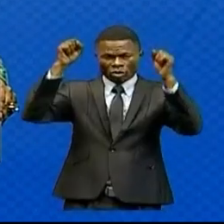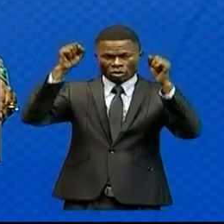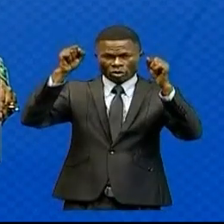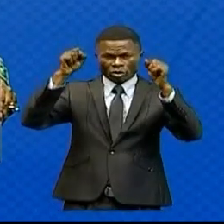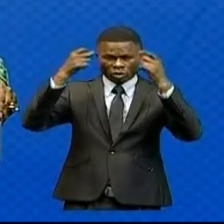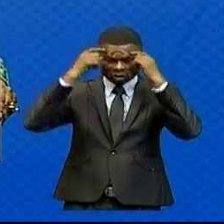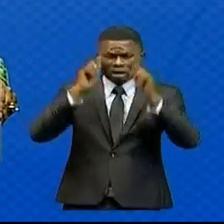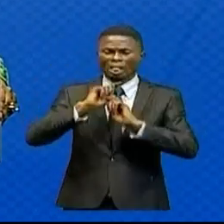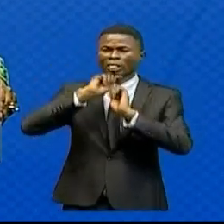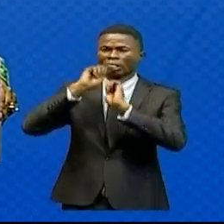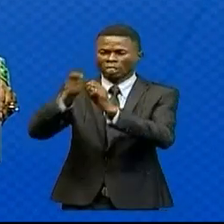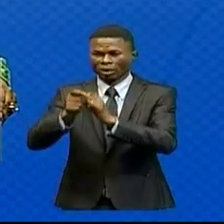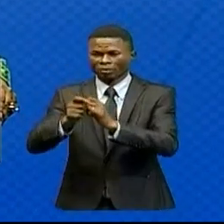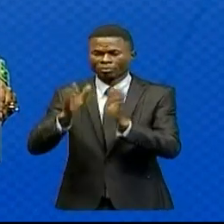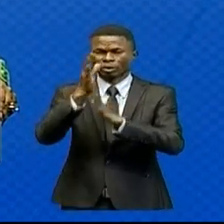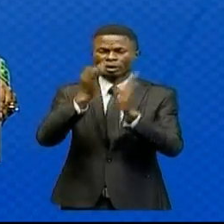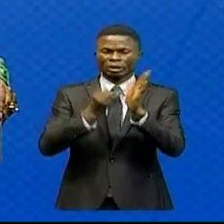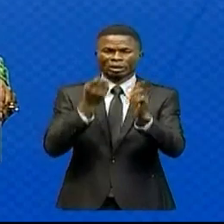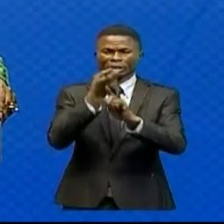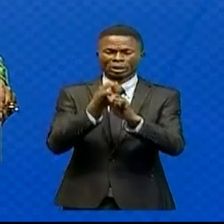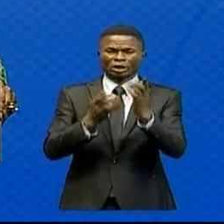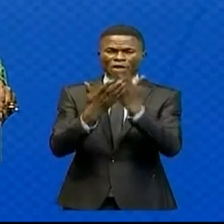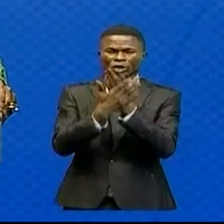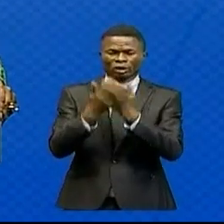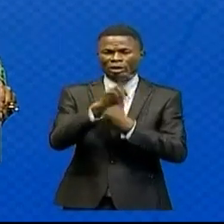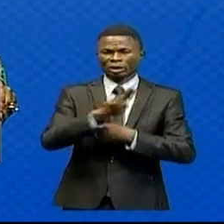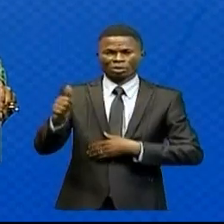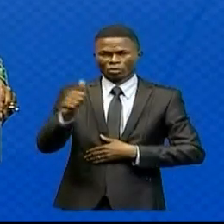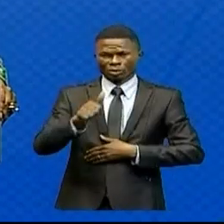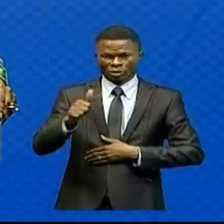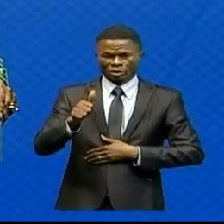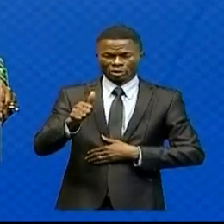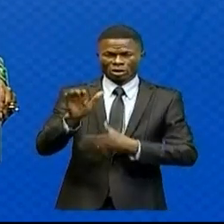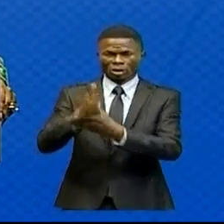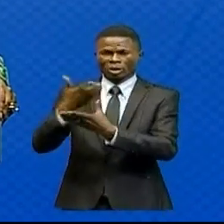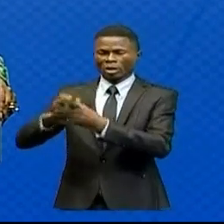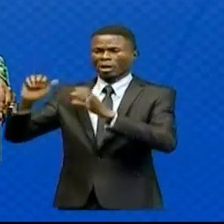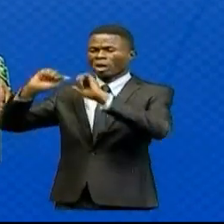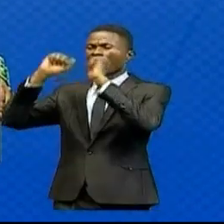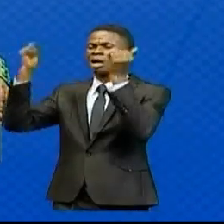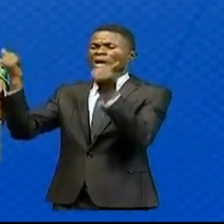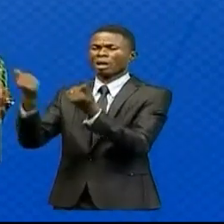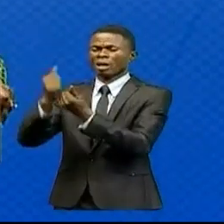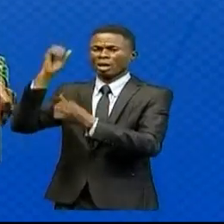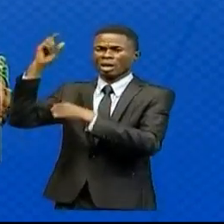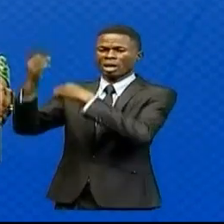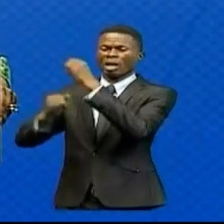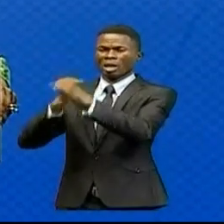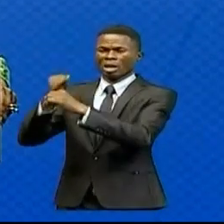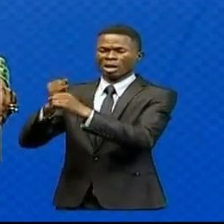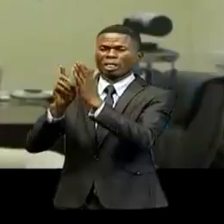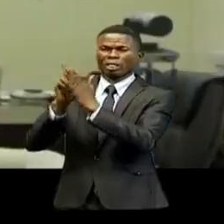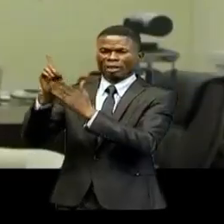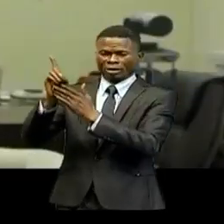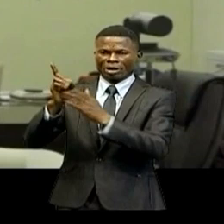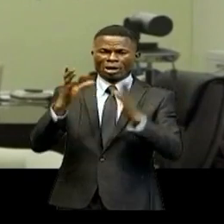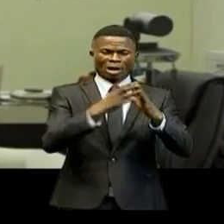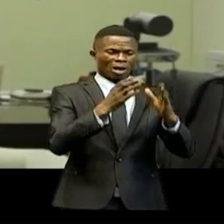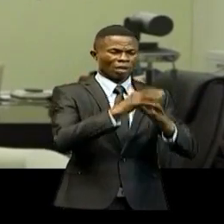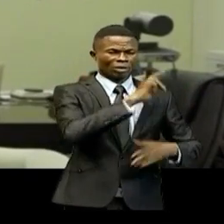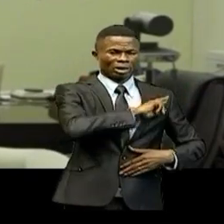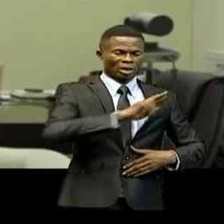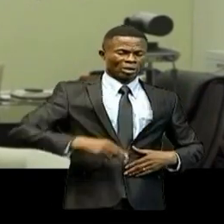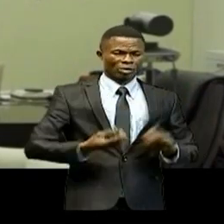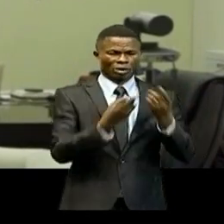de don du 17 juillet 2021, conclu entre l'Association internationale de développement et la République